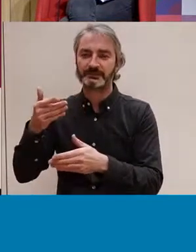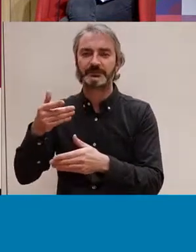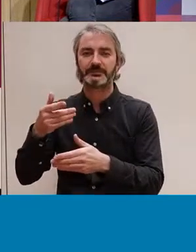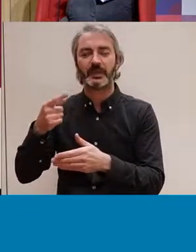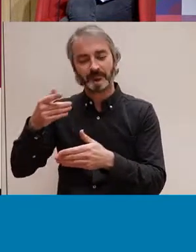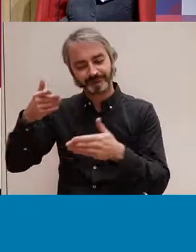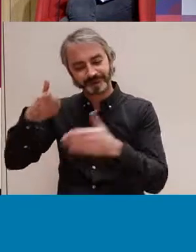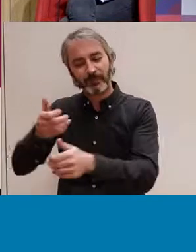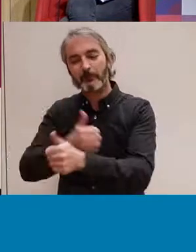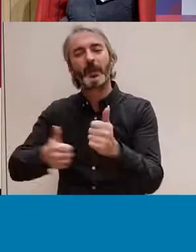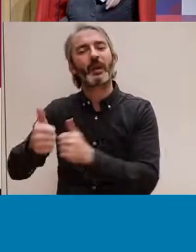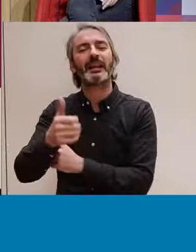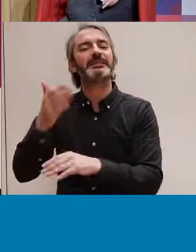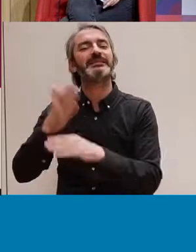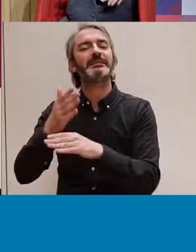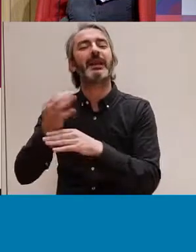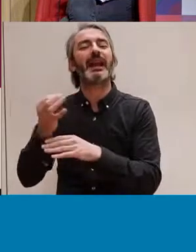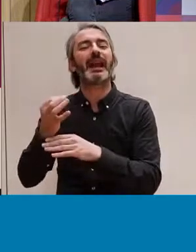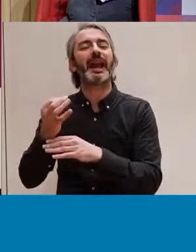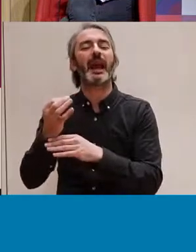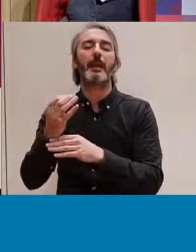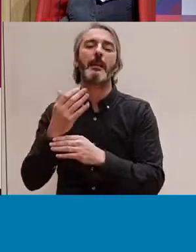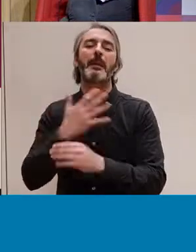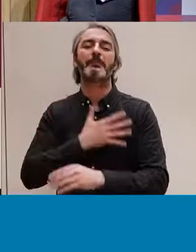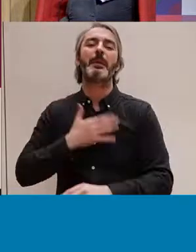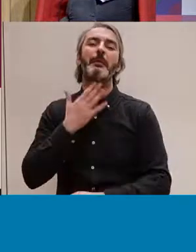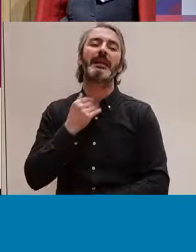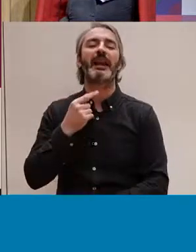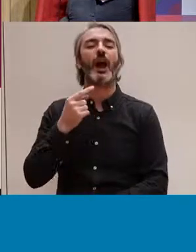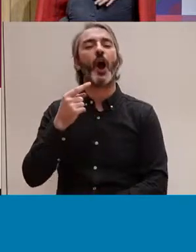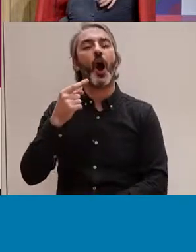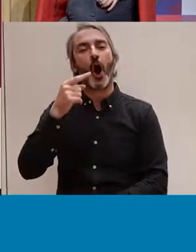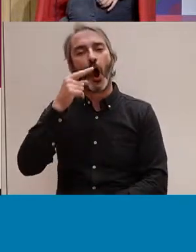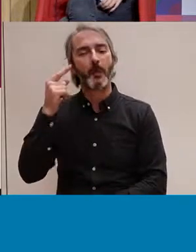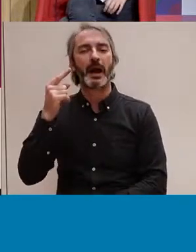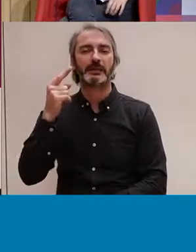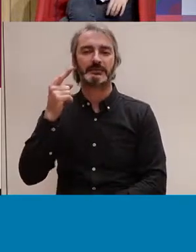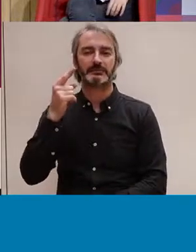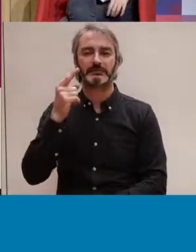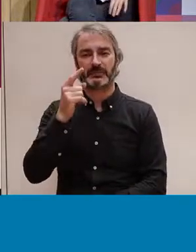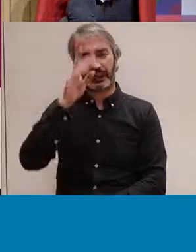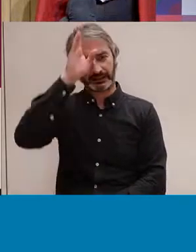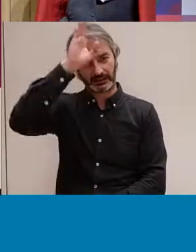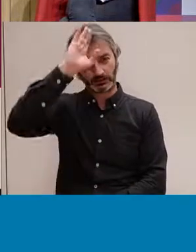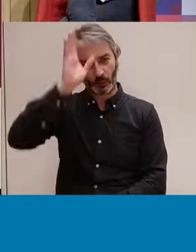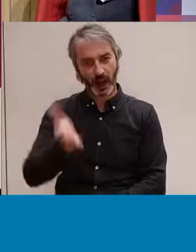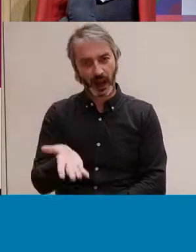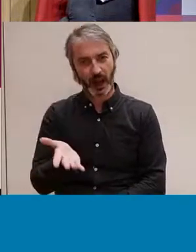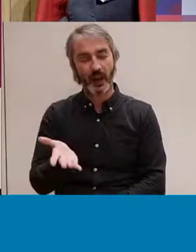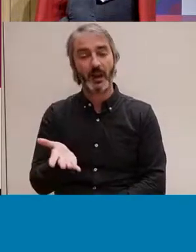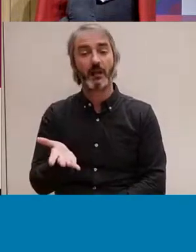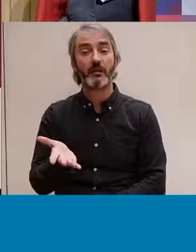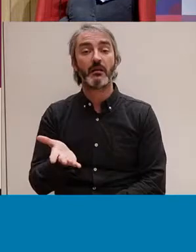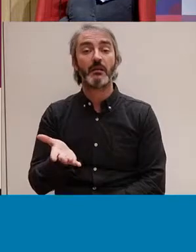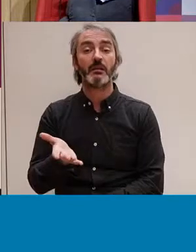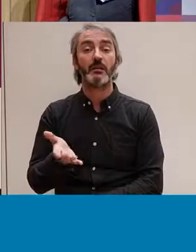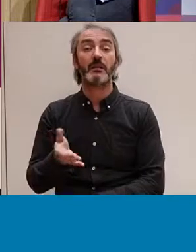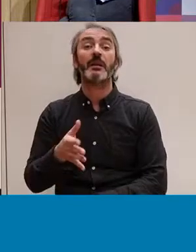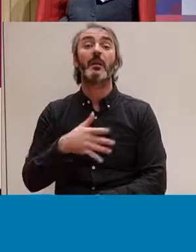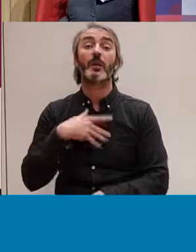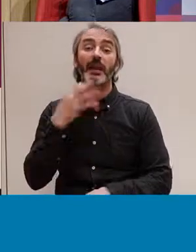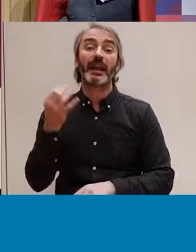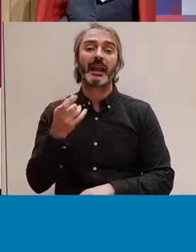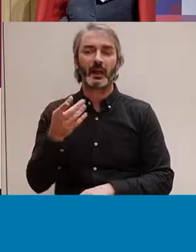desig dels homes i continua el dels homes sis heterosexuals principalment i que al voltant d'això genera un tabú i un